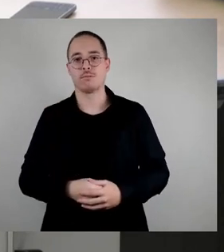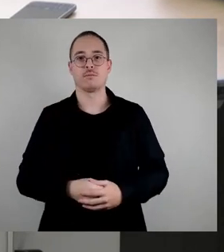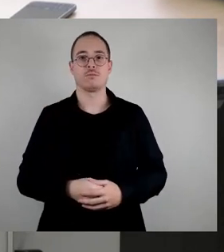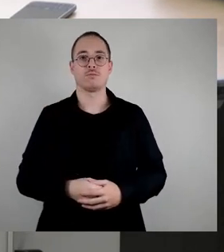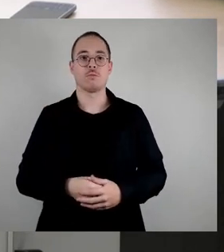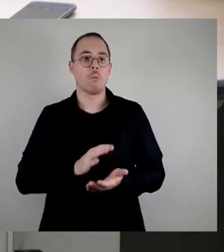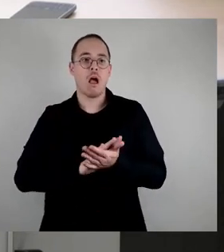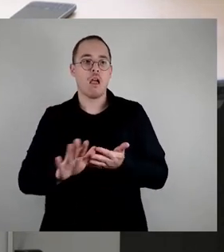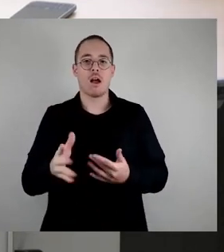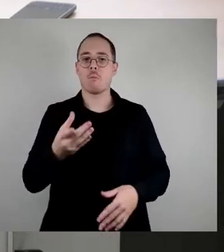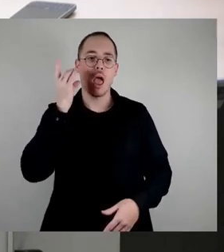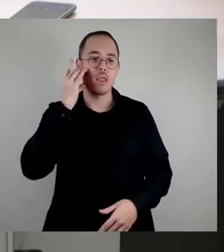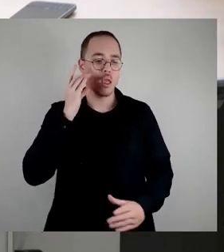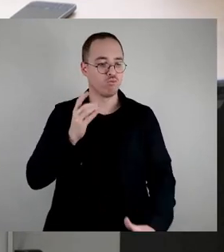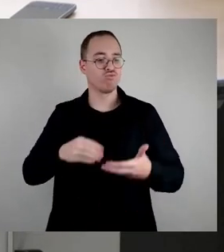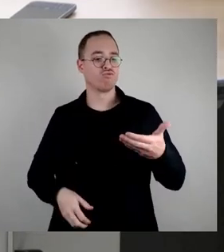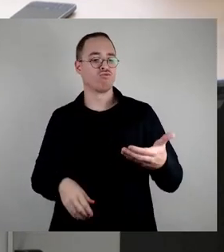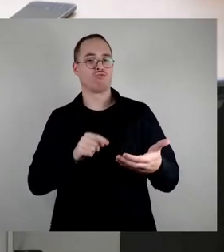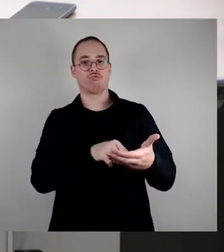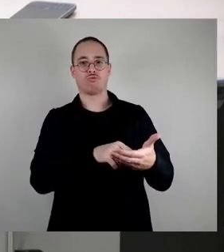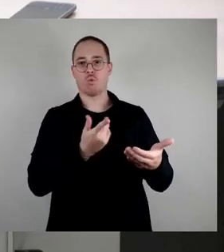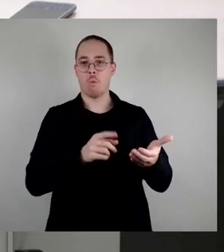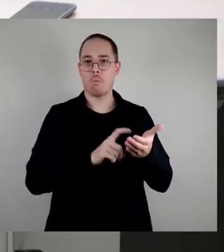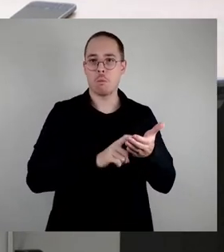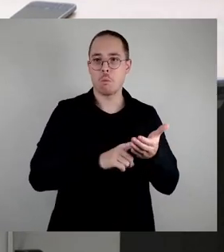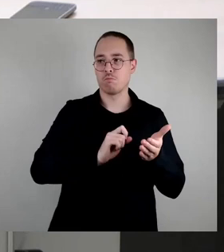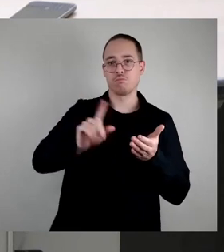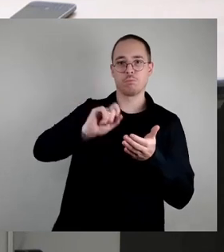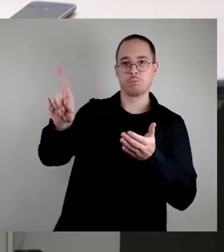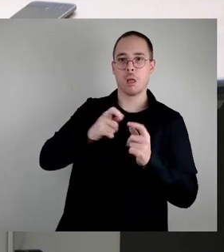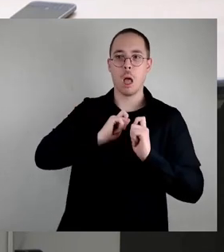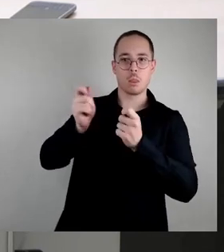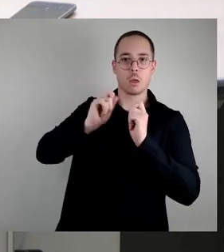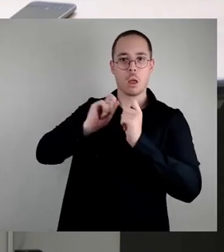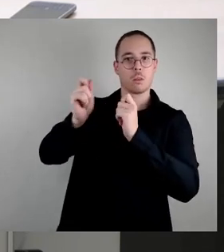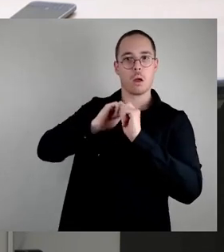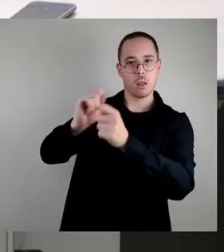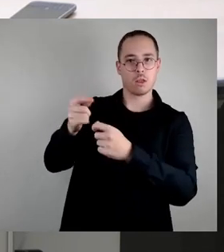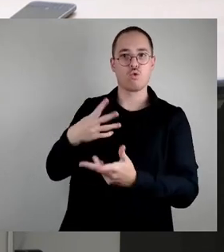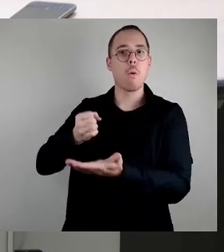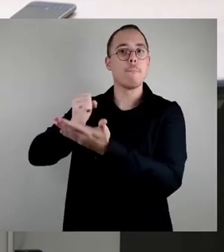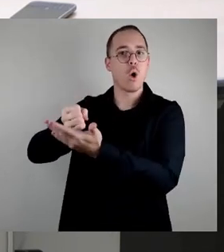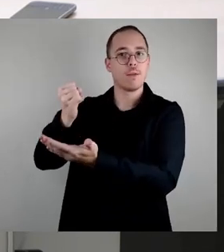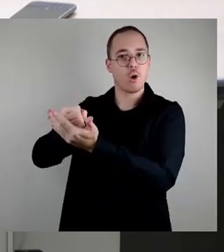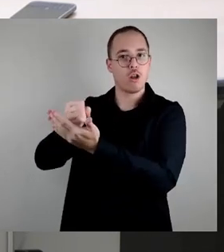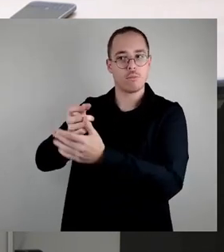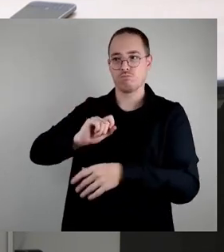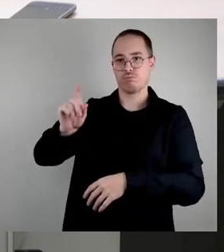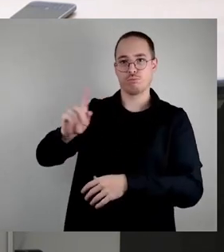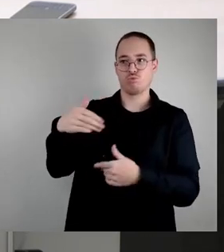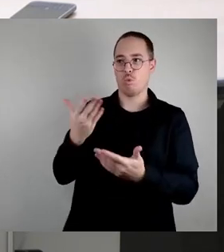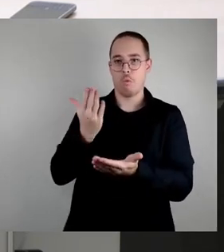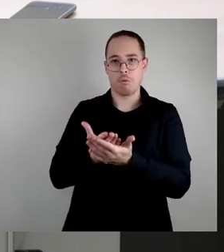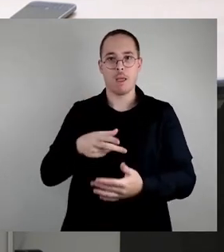all ihre Behördengänge erledigen, Anträge einreichen und als PDF erhalten. Wenn Dresden ein Vorreiter im